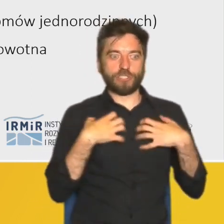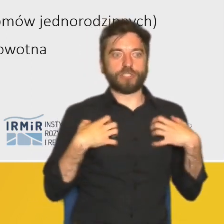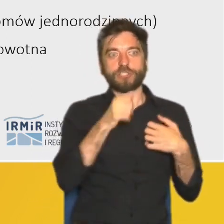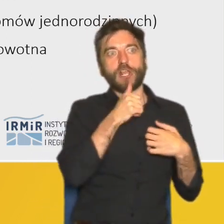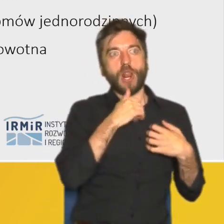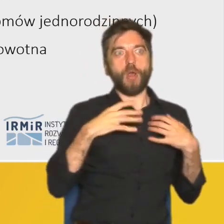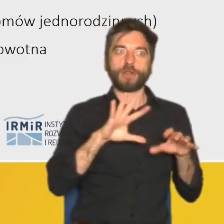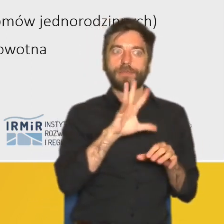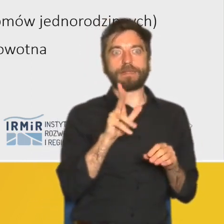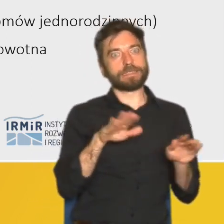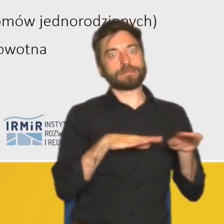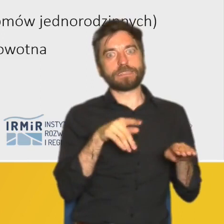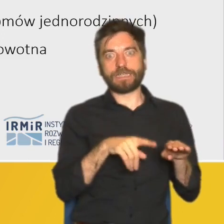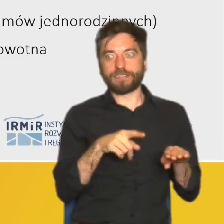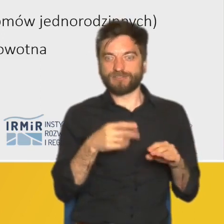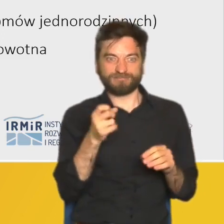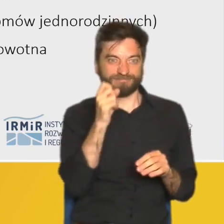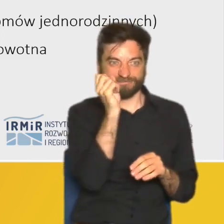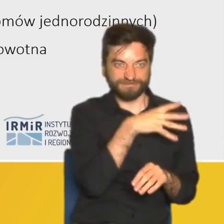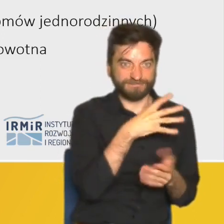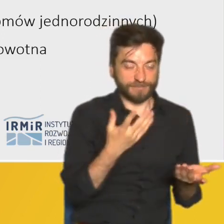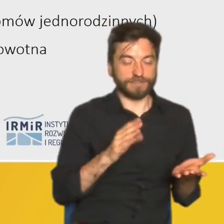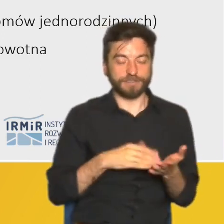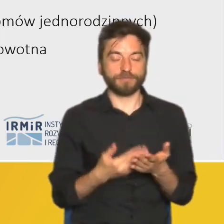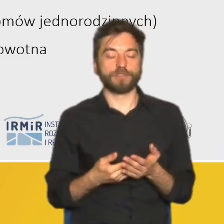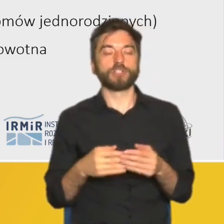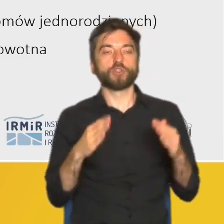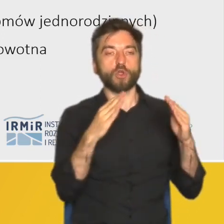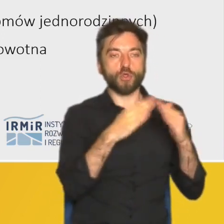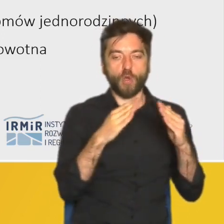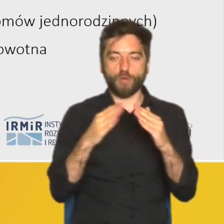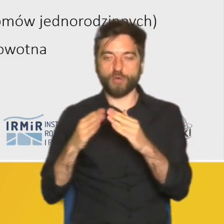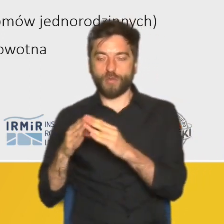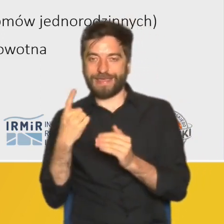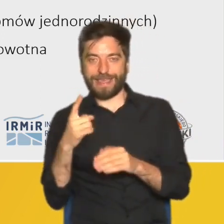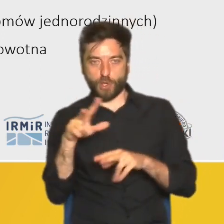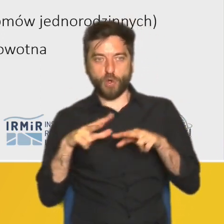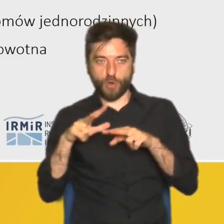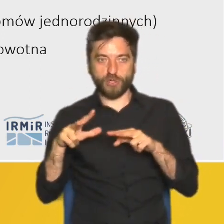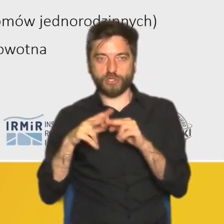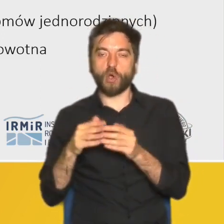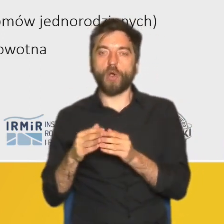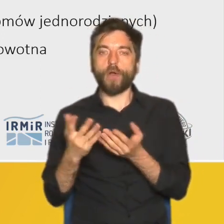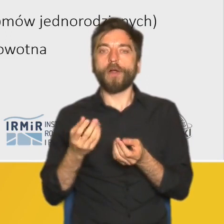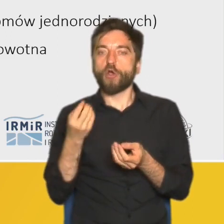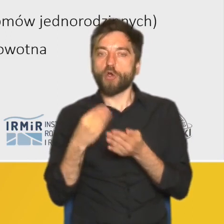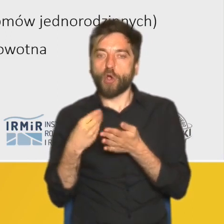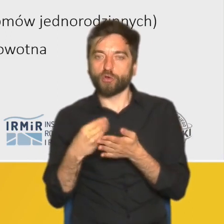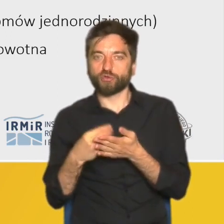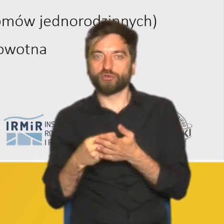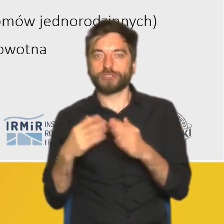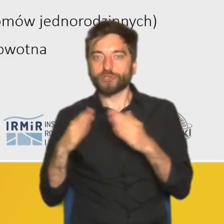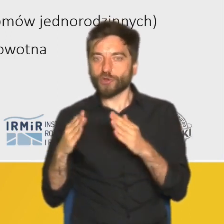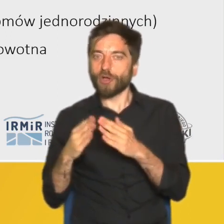przeprowadzali. Pewnym problemem jest w przypadku domów jednorodzinnych utrzymanie samej nieruchomości i też bardzo ciekawe ustalenie